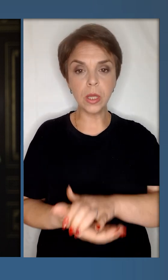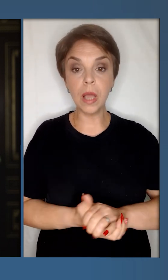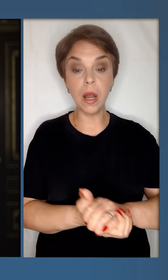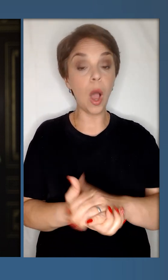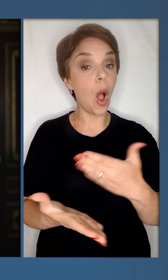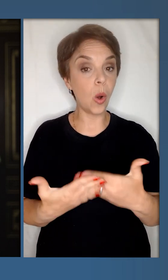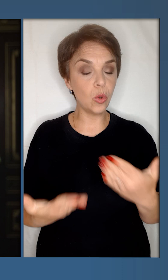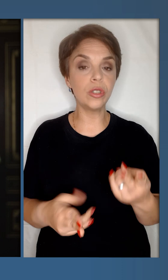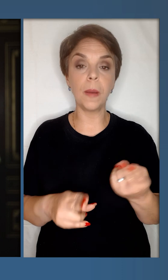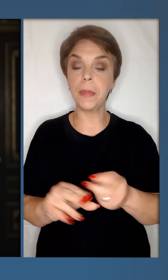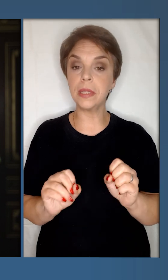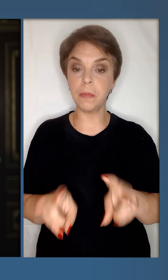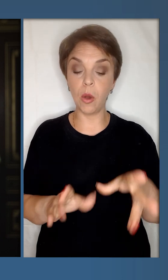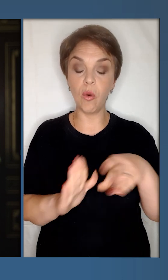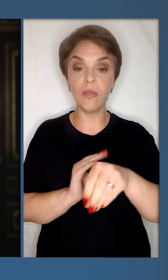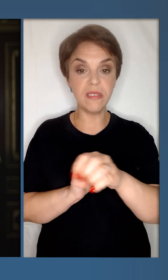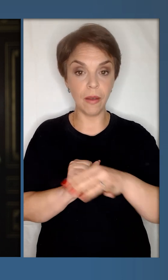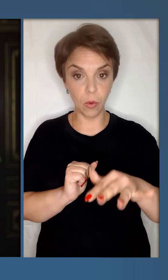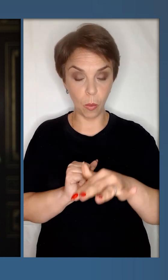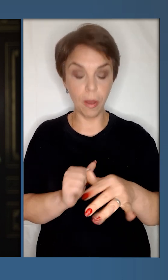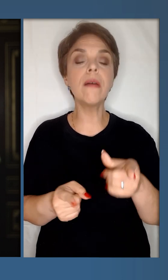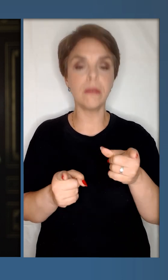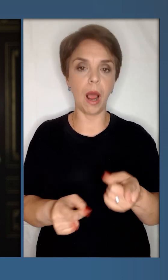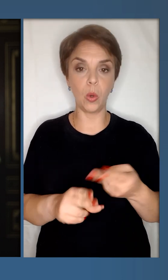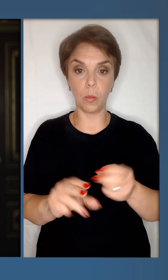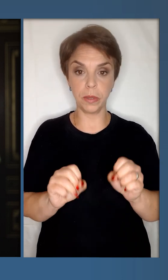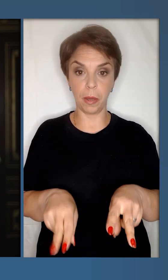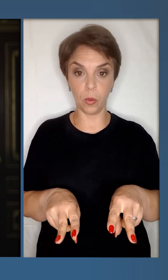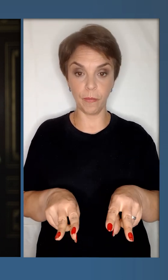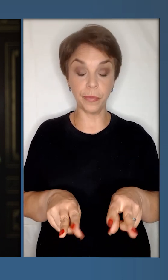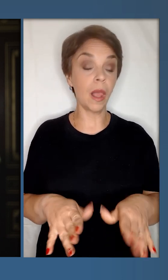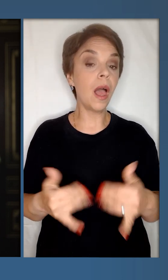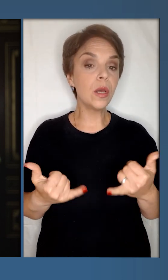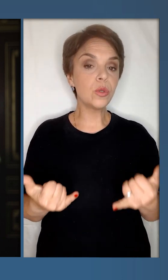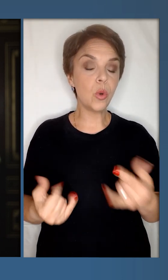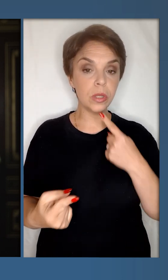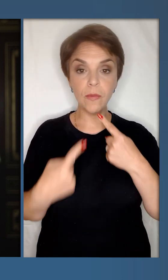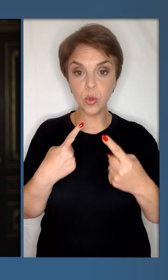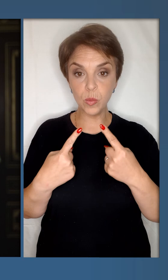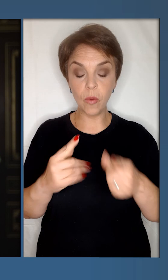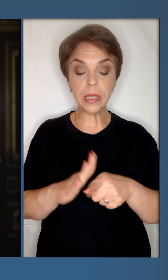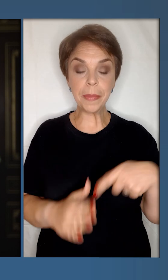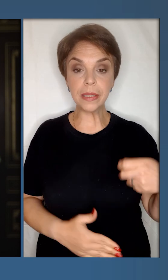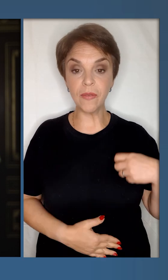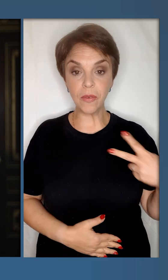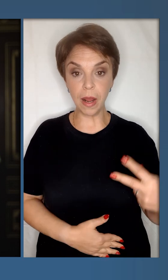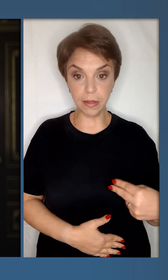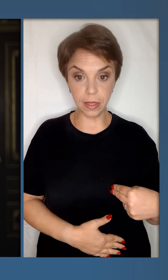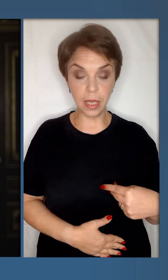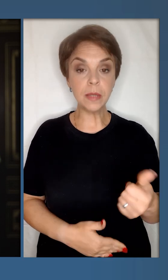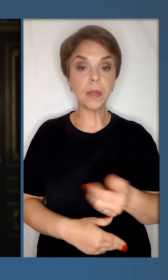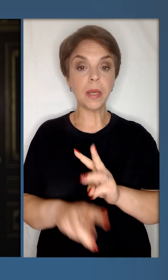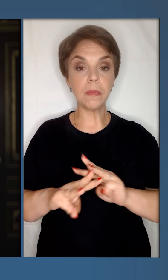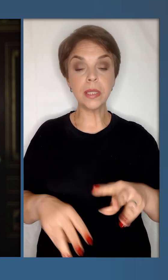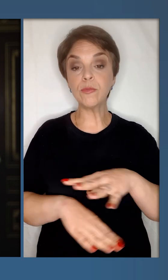Альянсу, а отже на безпеку в Європі, реальну безпеку. Сьогодні в розмовах з президентом Франції,